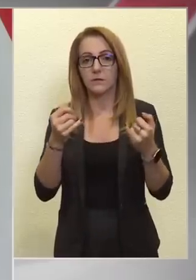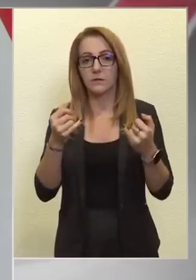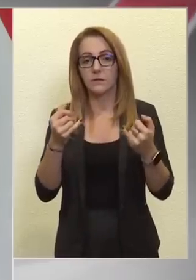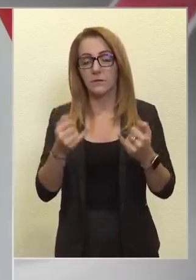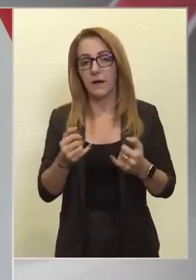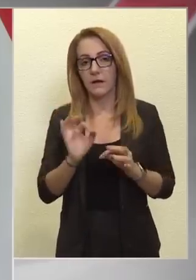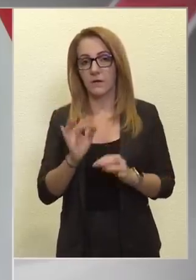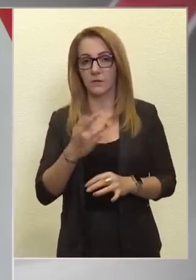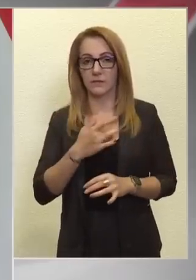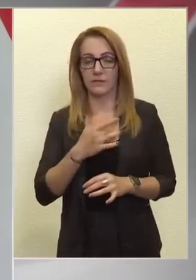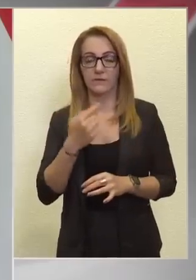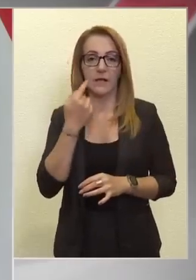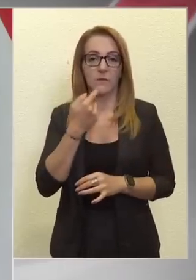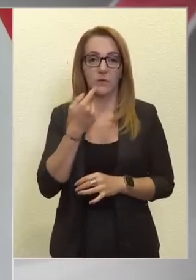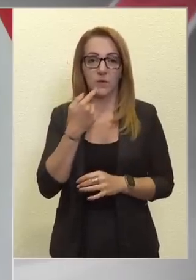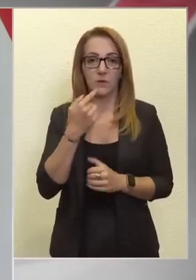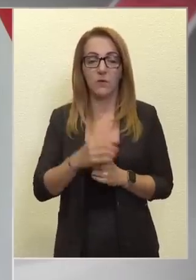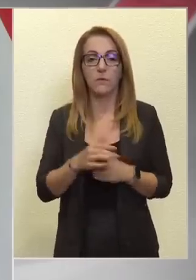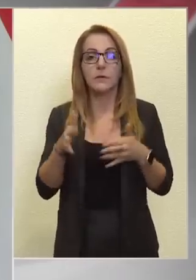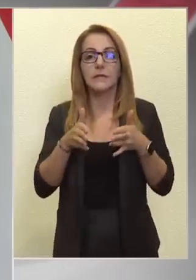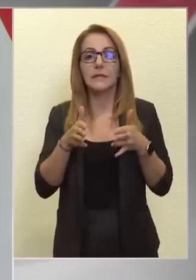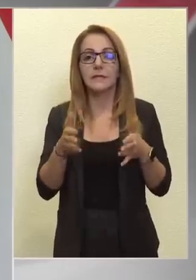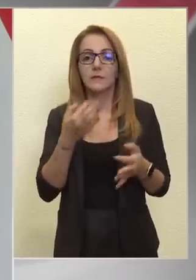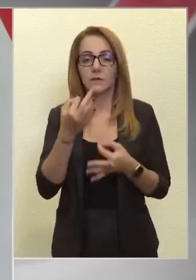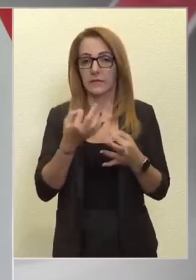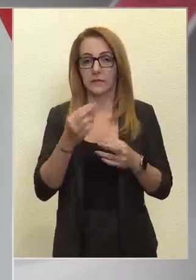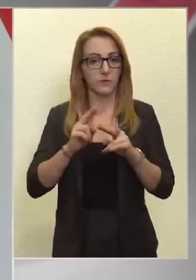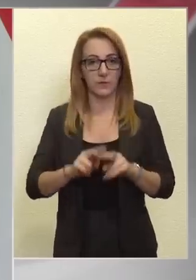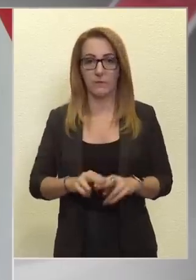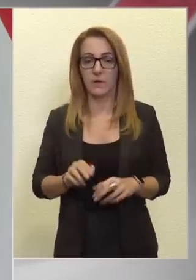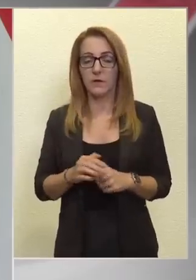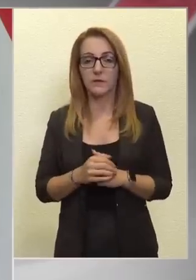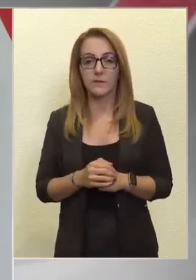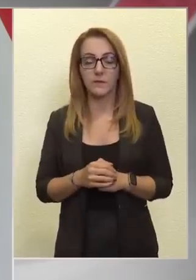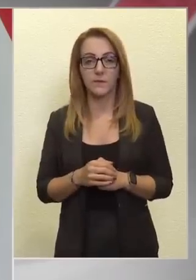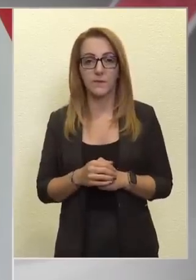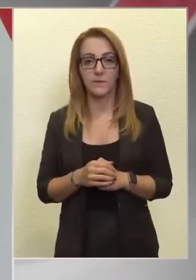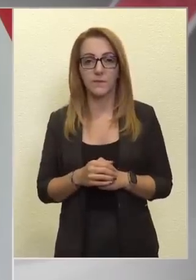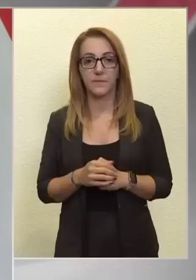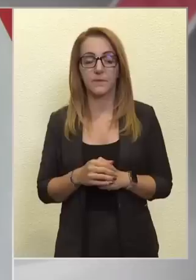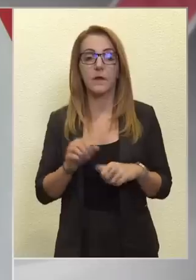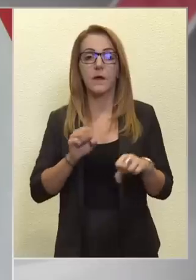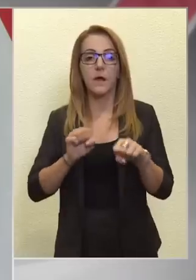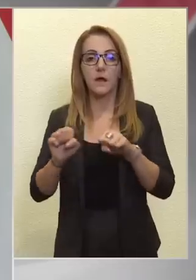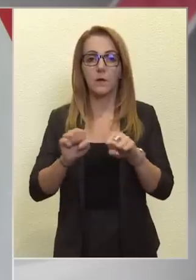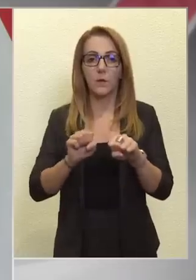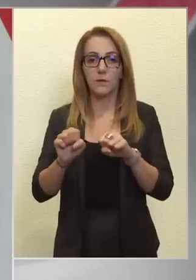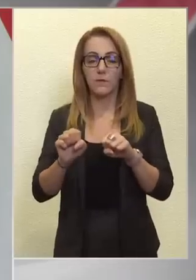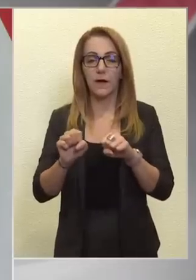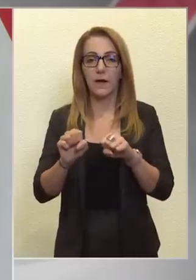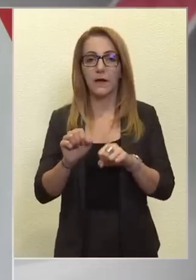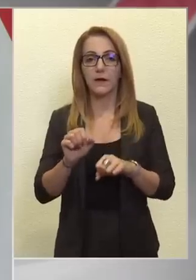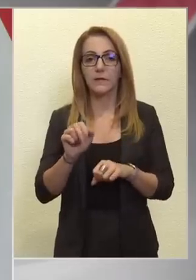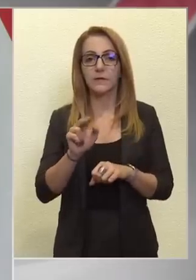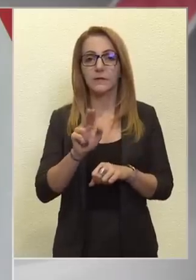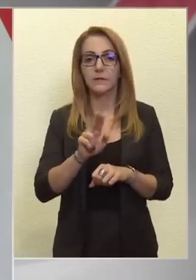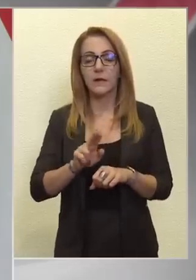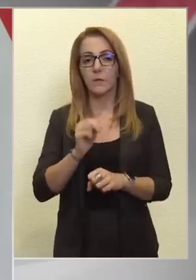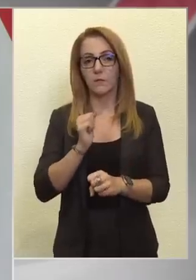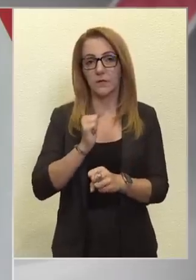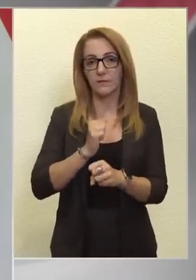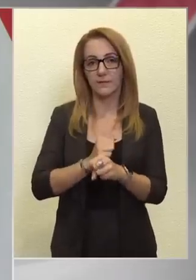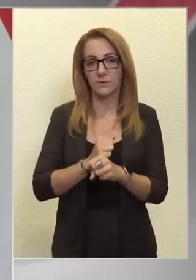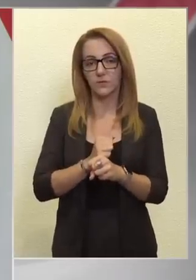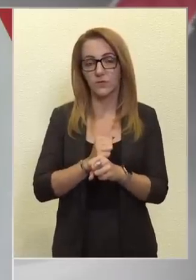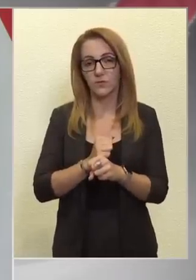szívvel mondhatom, hogy nyitott kérdés nem maradt. A kormány az Európai Bizottság